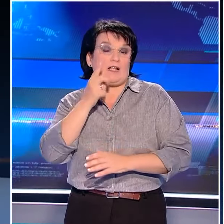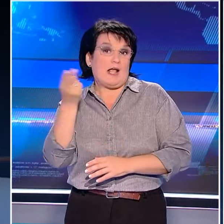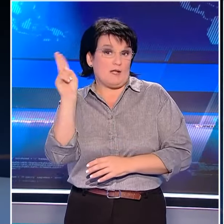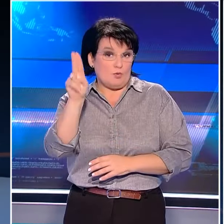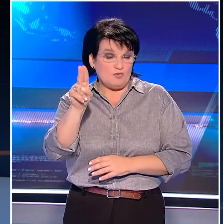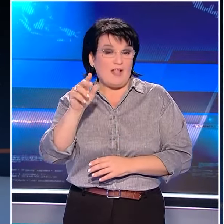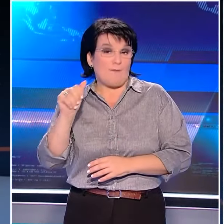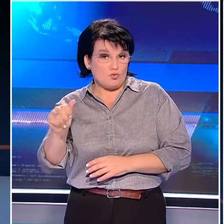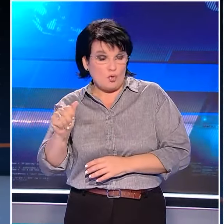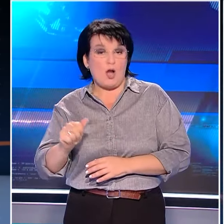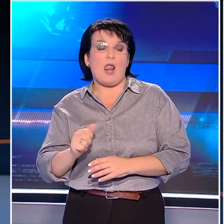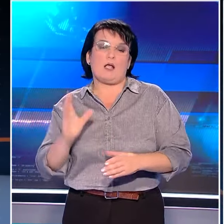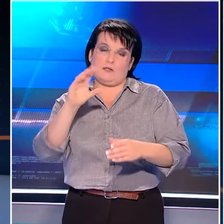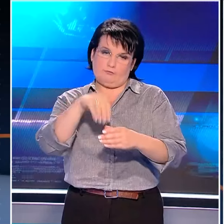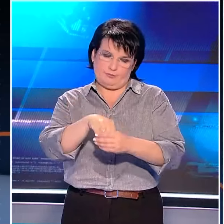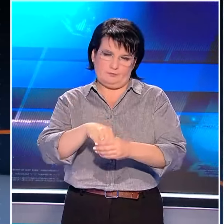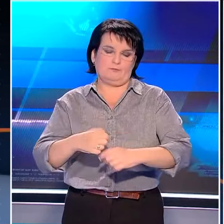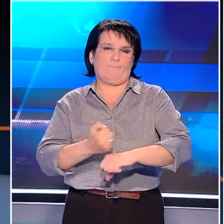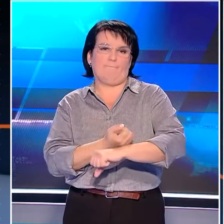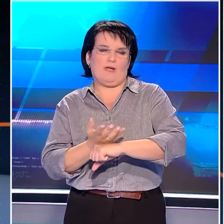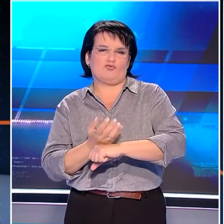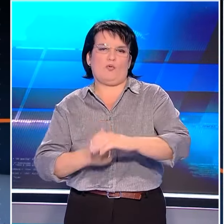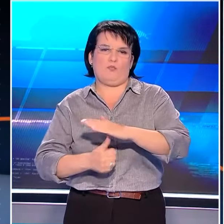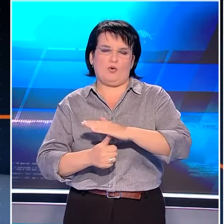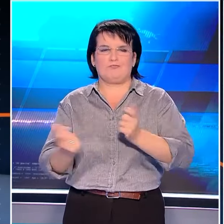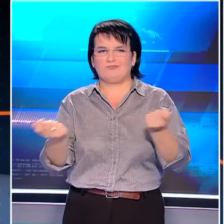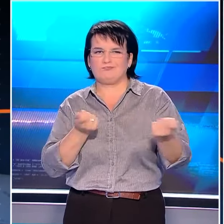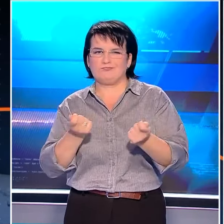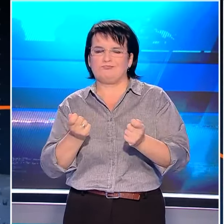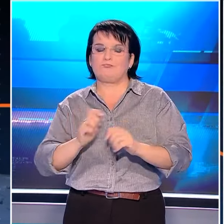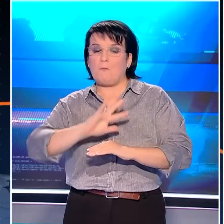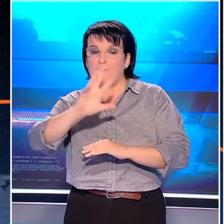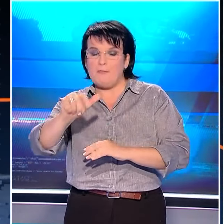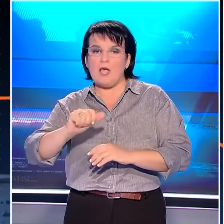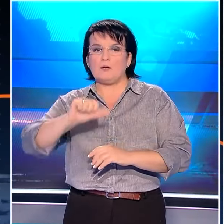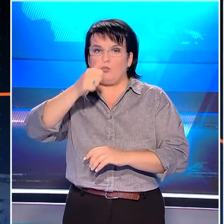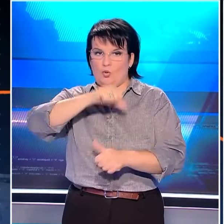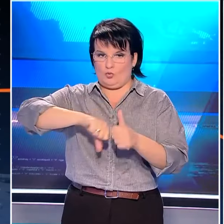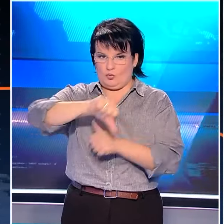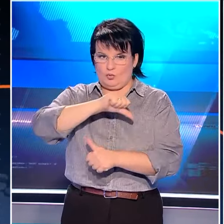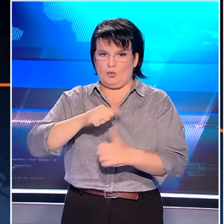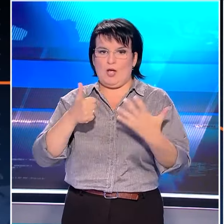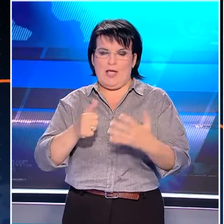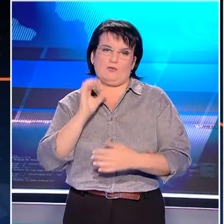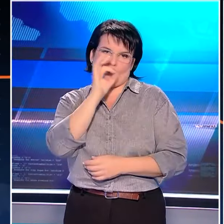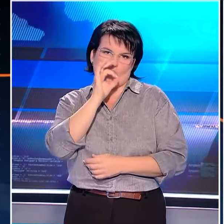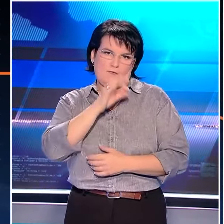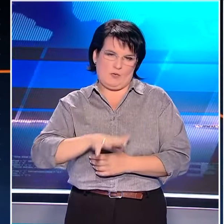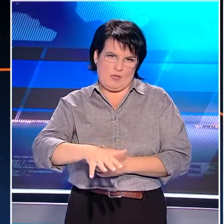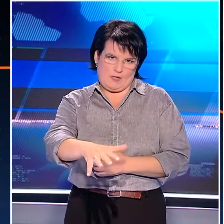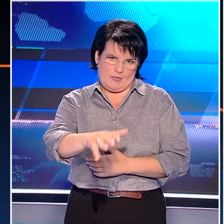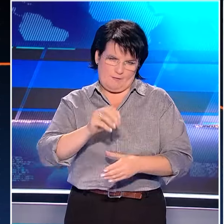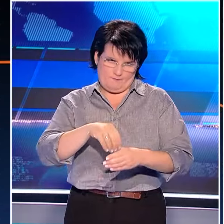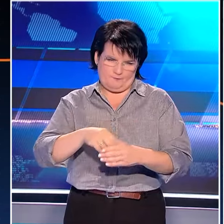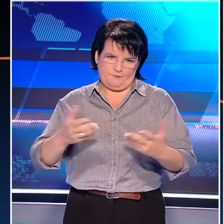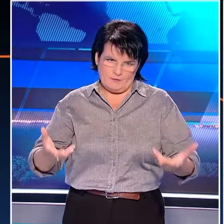Αποστολάκη παίρνουν θέσεις μάχης και οργανώνουν τη στρατηγική τους μέχρι τον πρώτο γύρο των εκλογών στις 6 Οκτωβρίου. Για